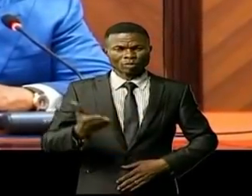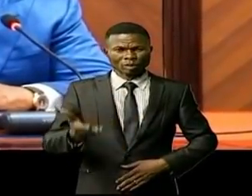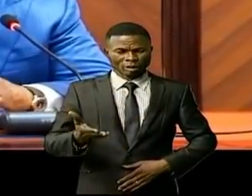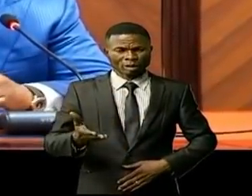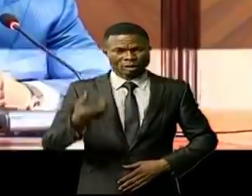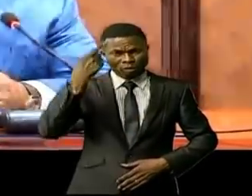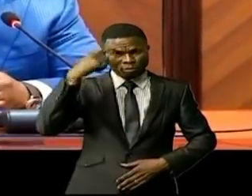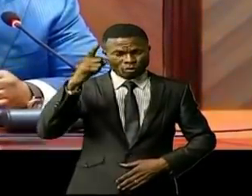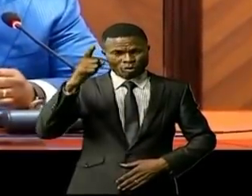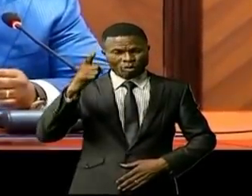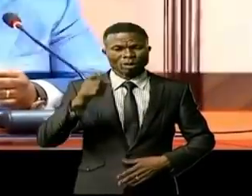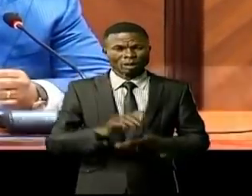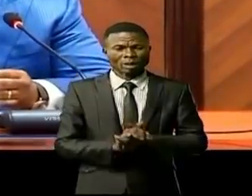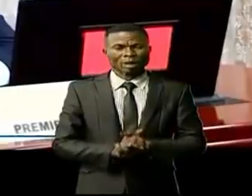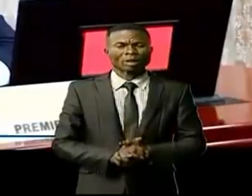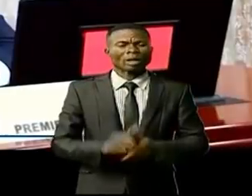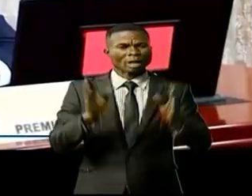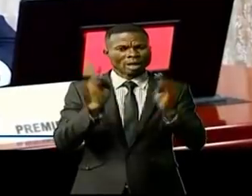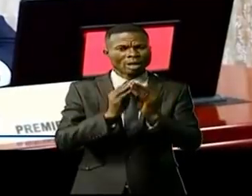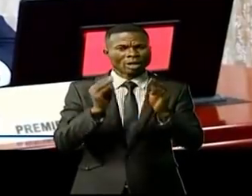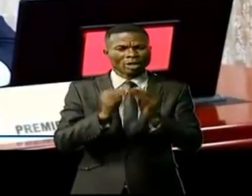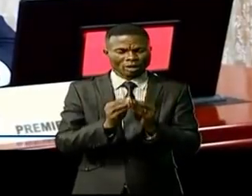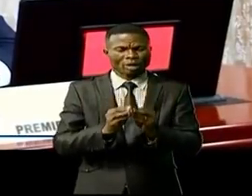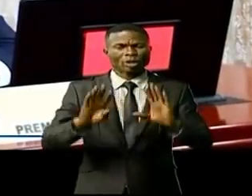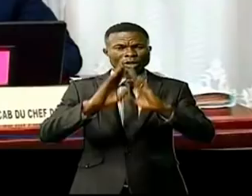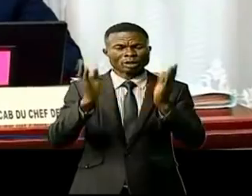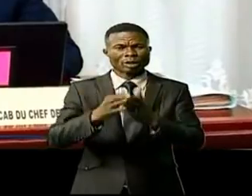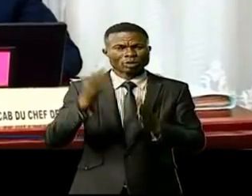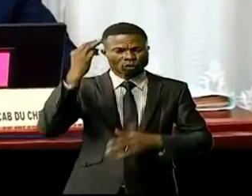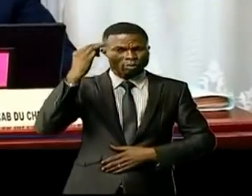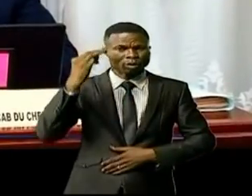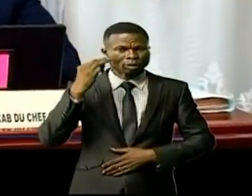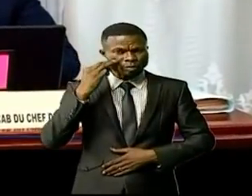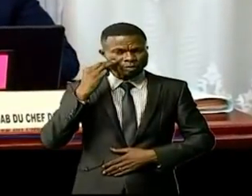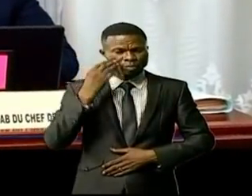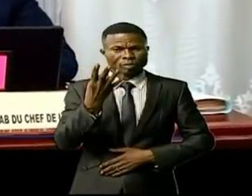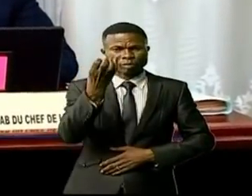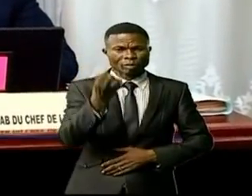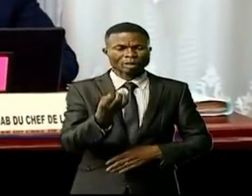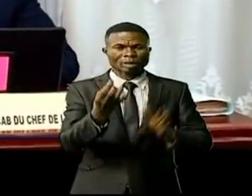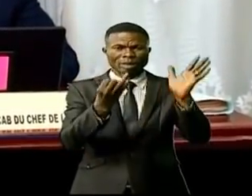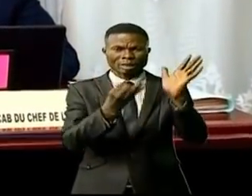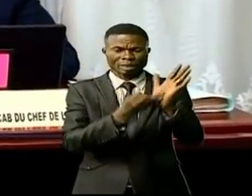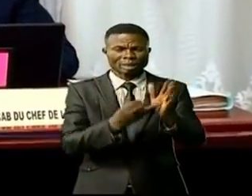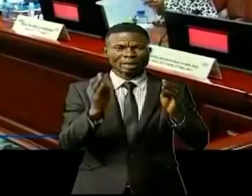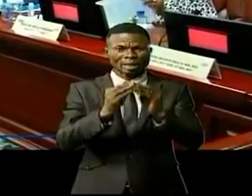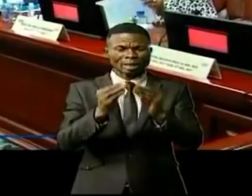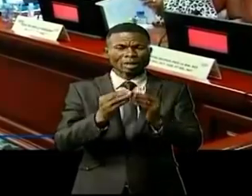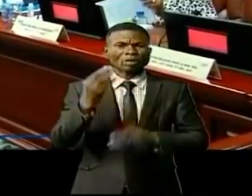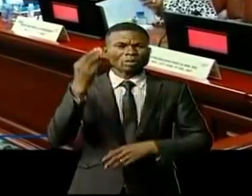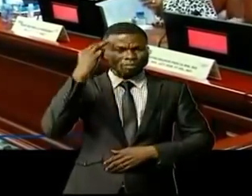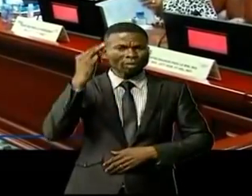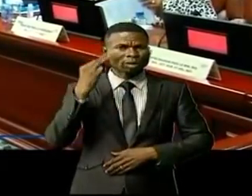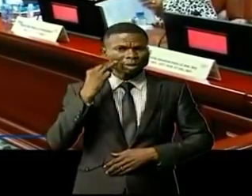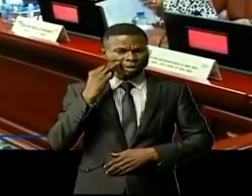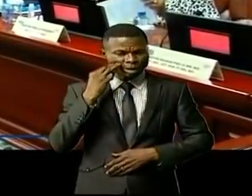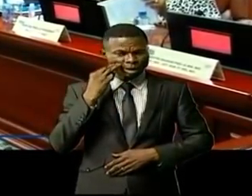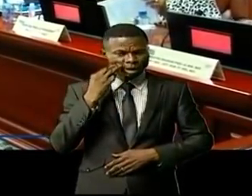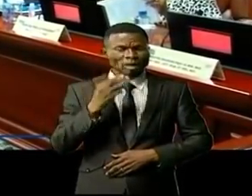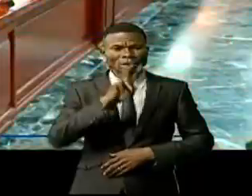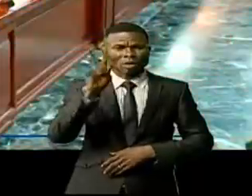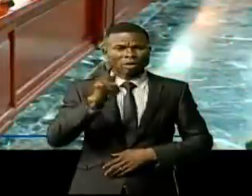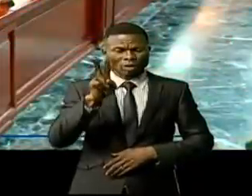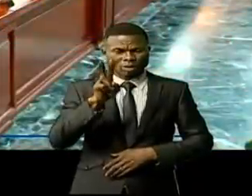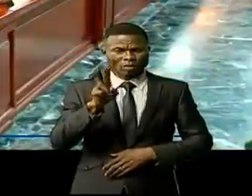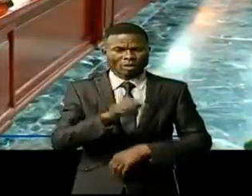Tulumbo, pour la réunion du conseil des ministres. La 47e réunion du conseil des ministres tenue en présentiel ce vendredi à la